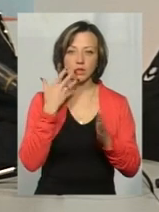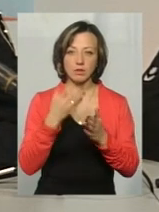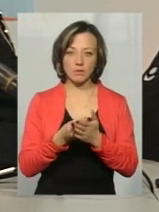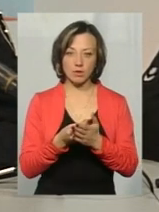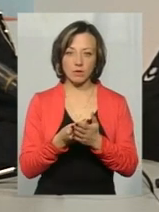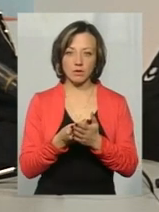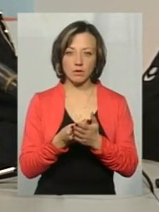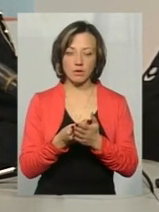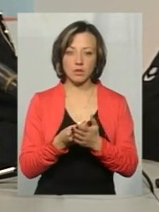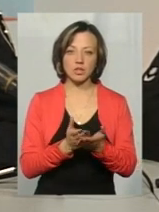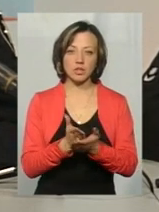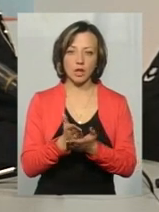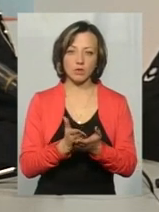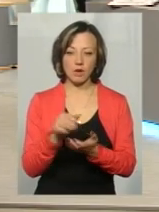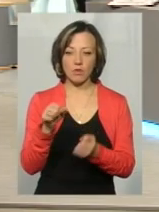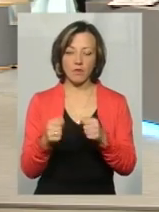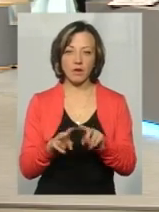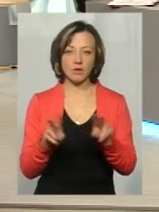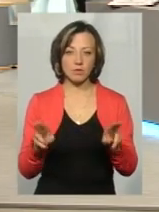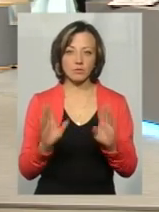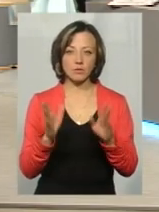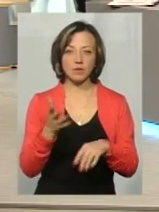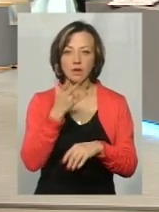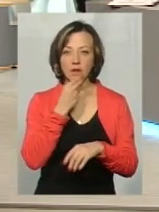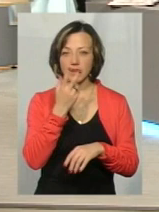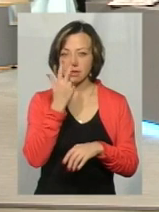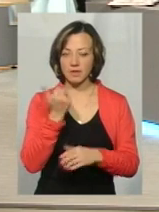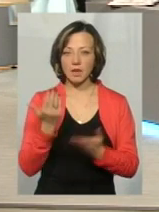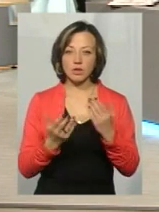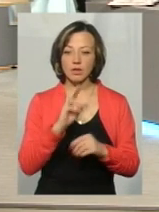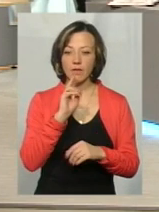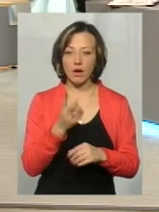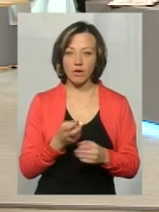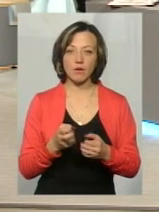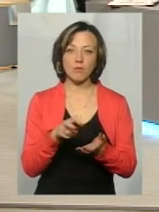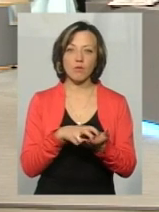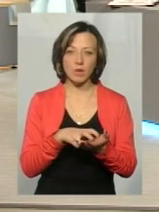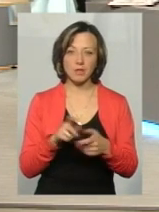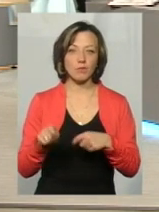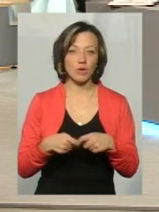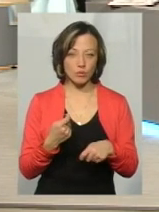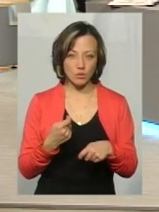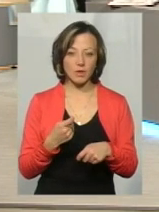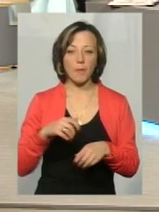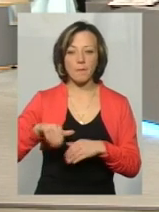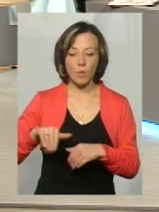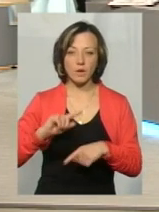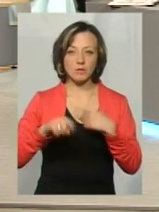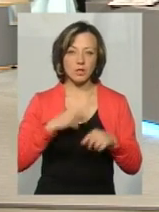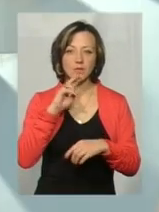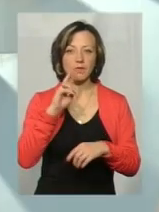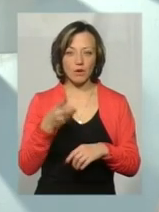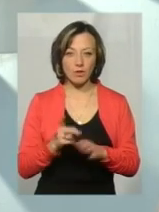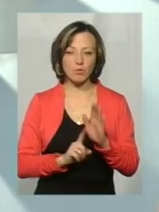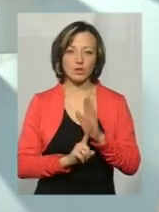стажу керування. Аналогічно, це все ж таки буде гарна звичка. Тобто, якщо людина два роки все ж таки боїться порушувати, вона потім, через два роки,